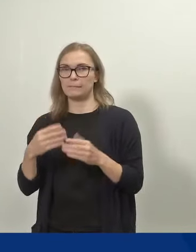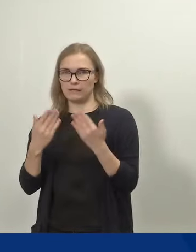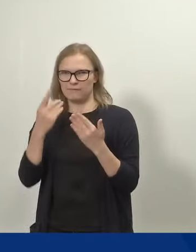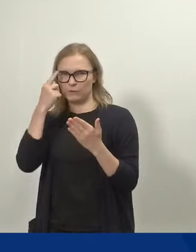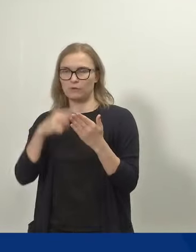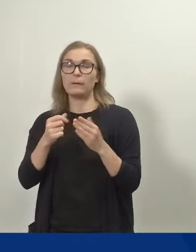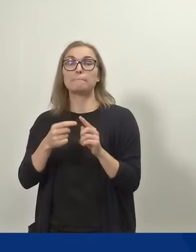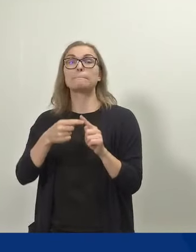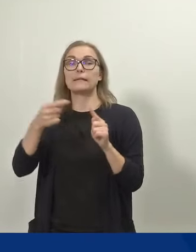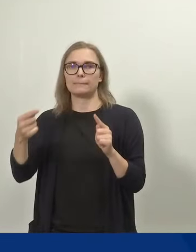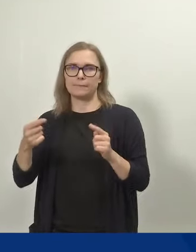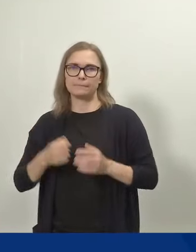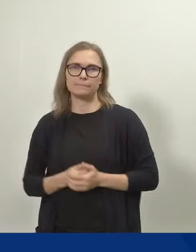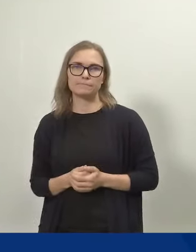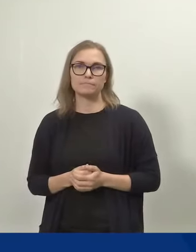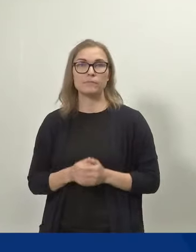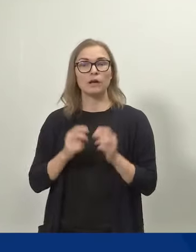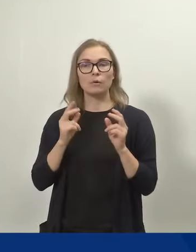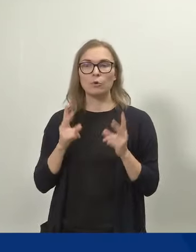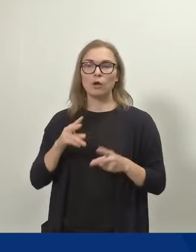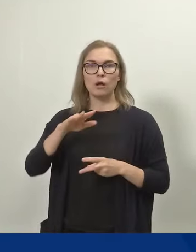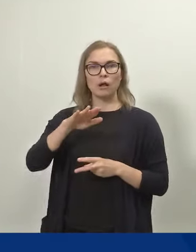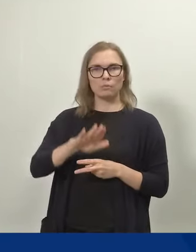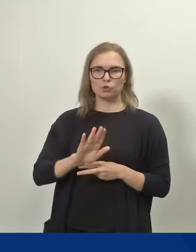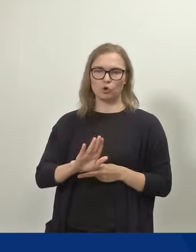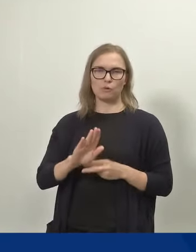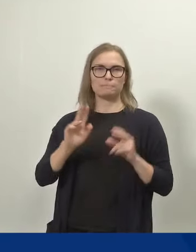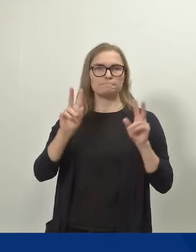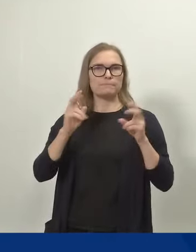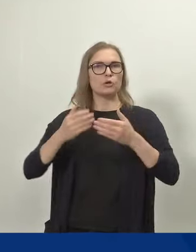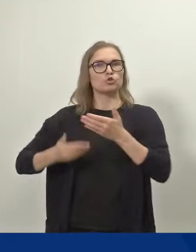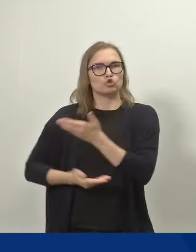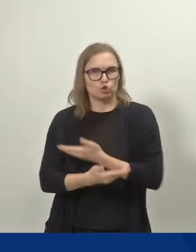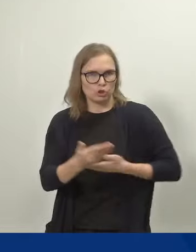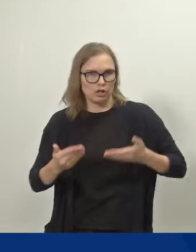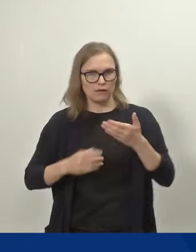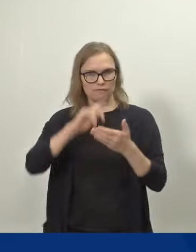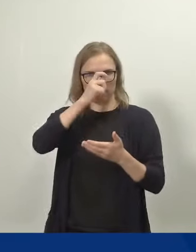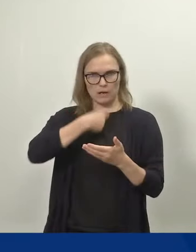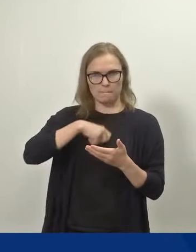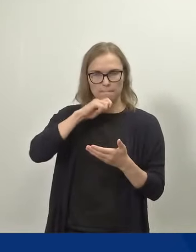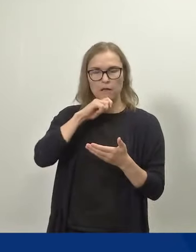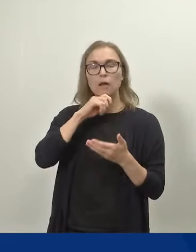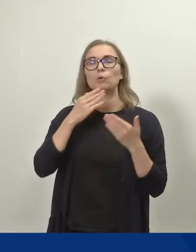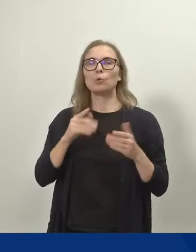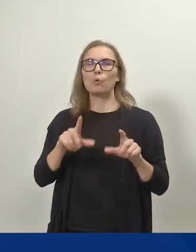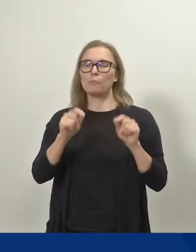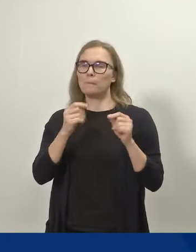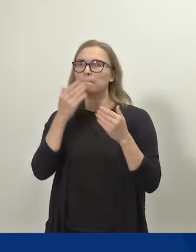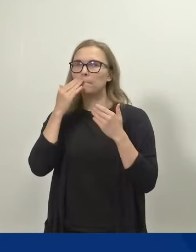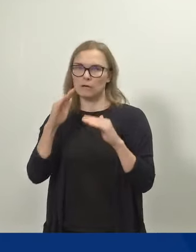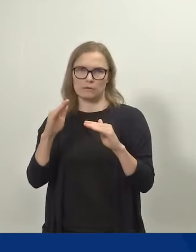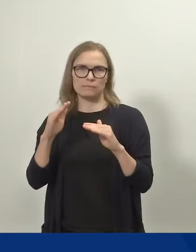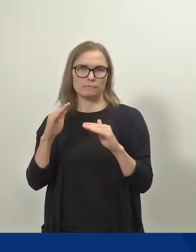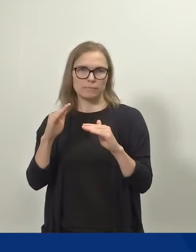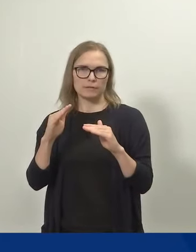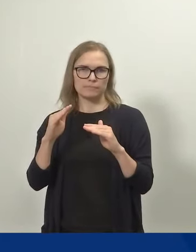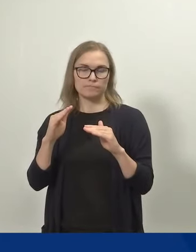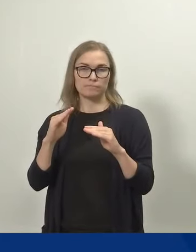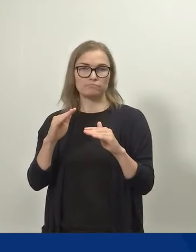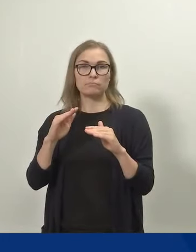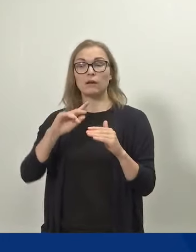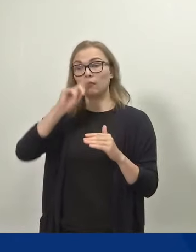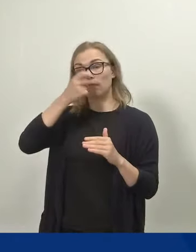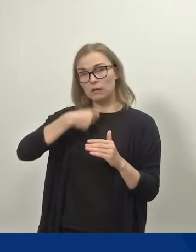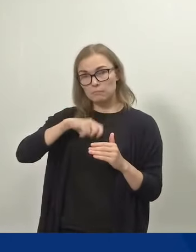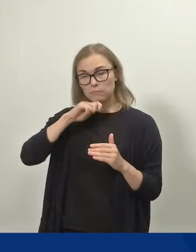Myös lapsen niin sanotut sosiaaliset vanhemmat on huomioitu nykyistä järjestelmää huomattavasti paremmin. Vanhempi